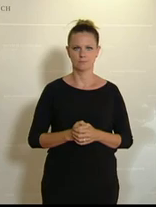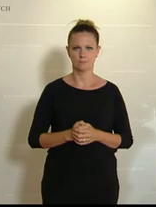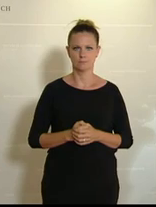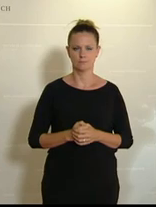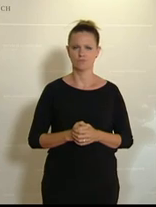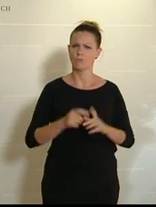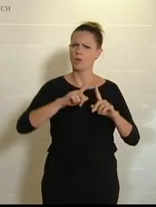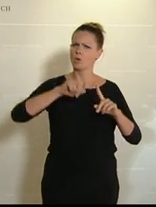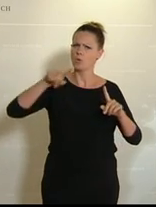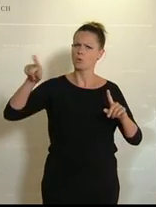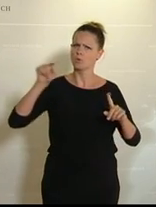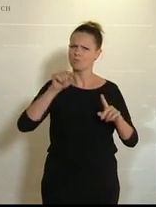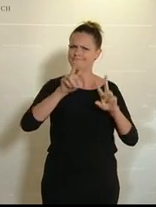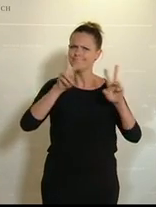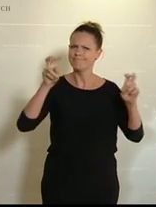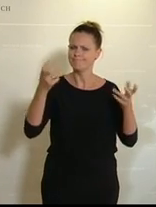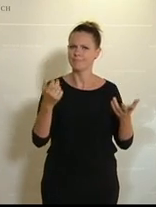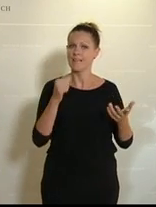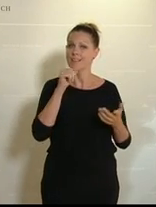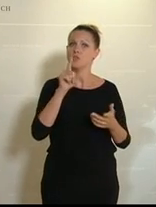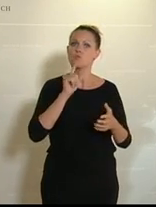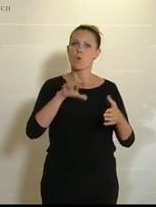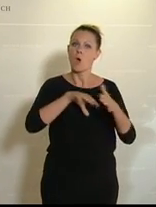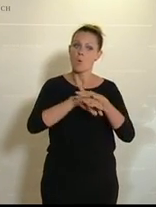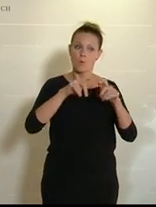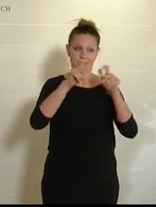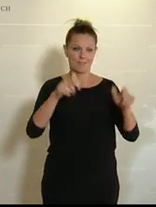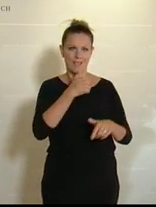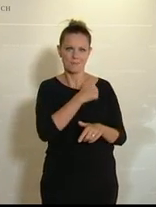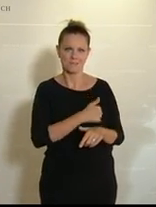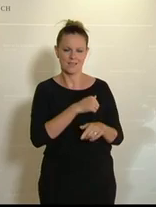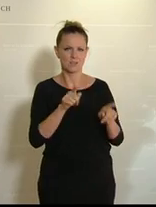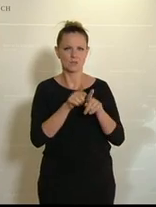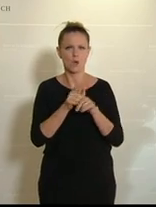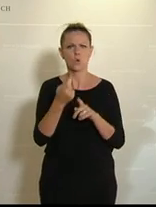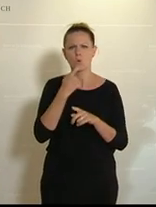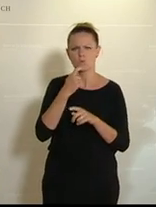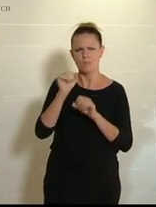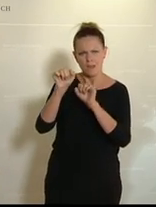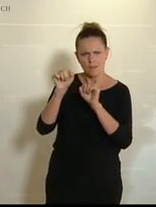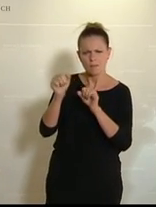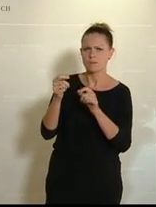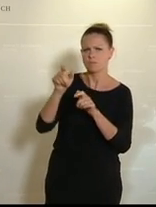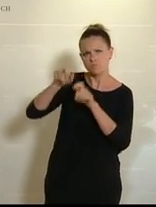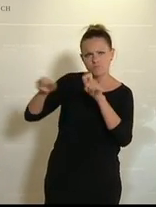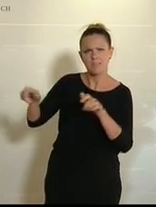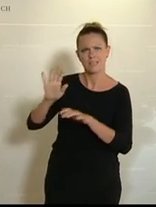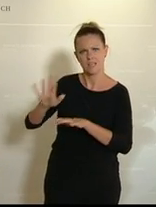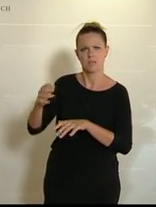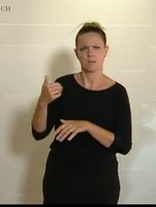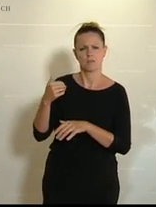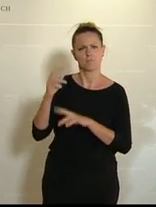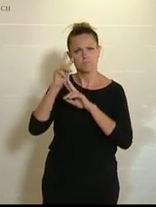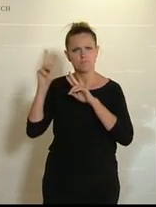Ja, Konjunktur ist natürlich nicht nur die unternehmerische Seite, sondern auch die Konsumentinnen-Konsumentenseite. Und auch